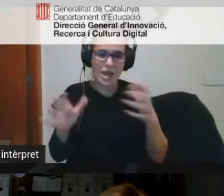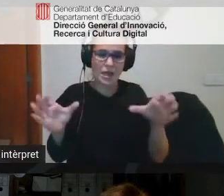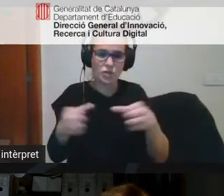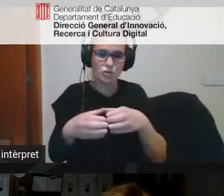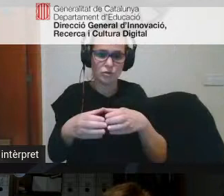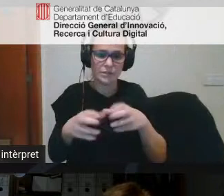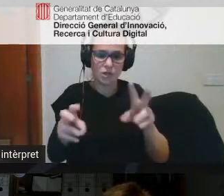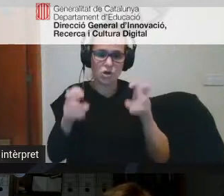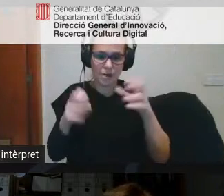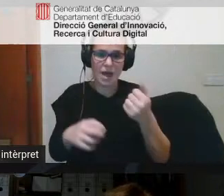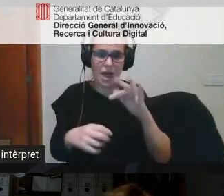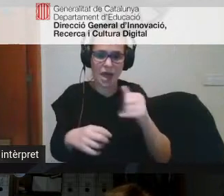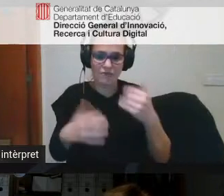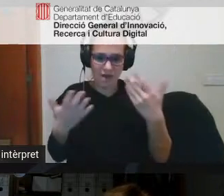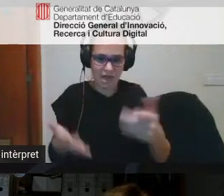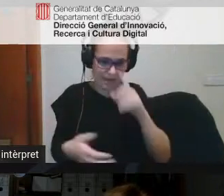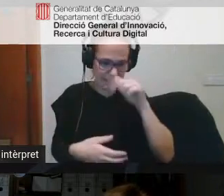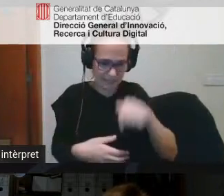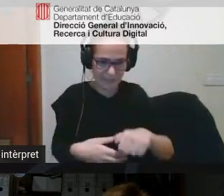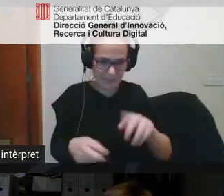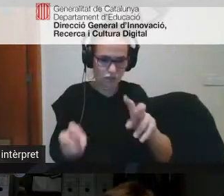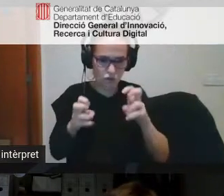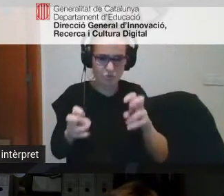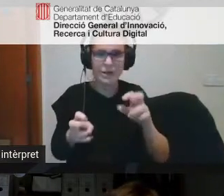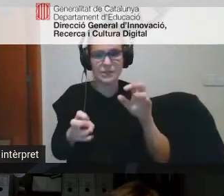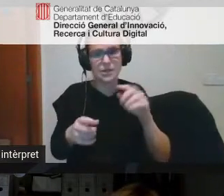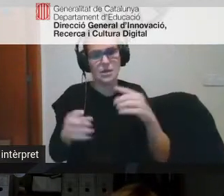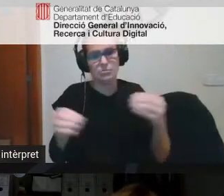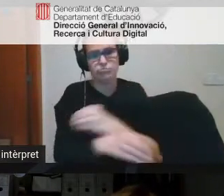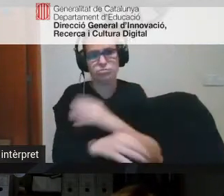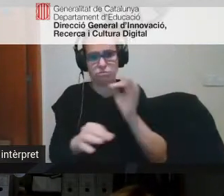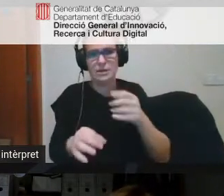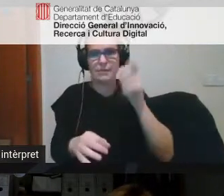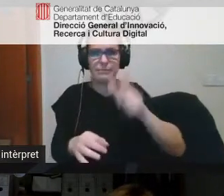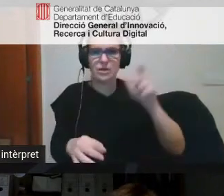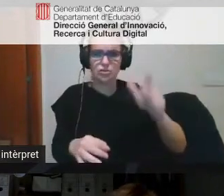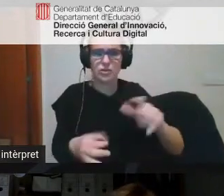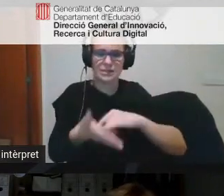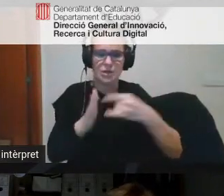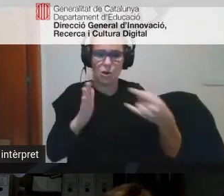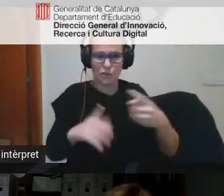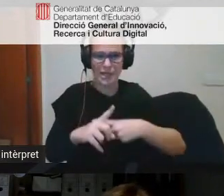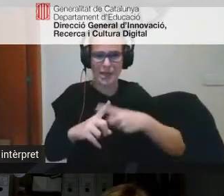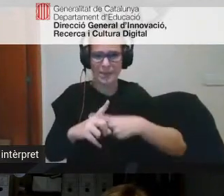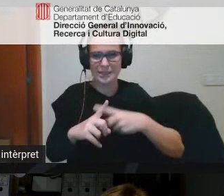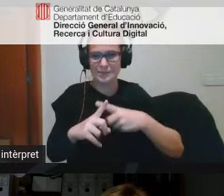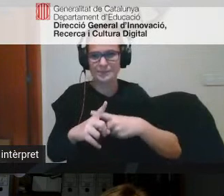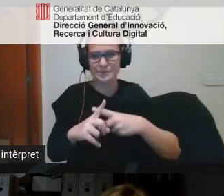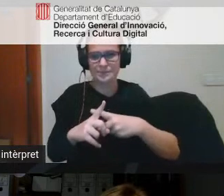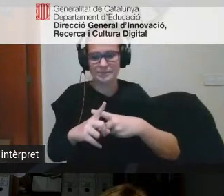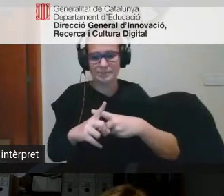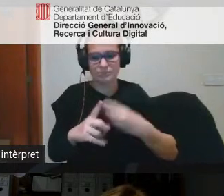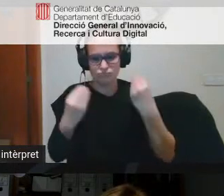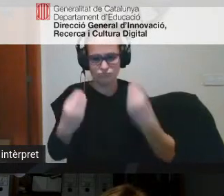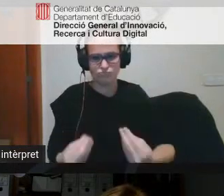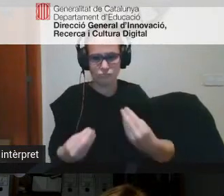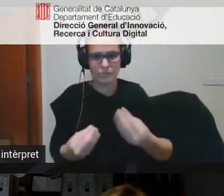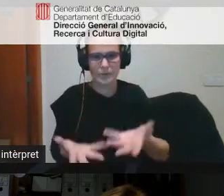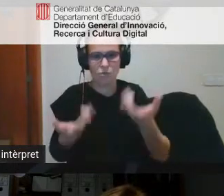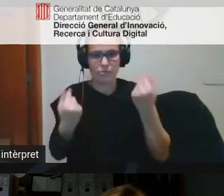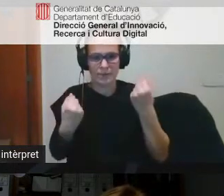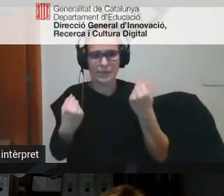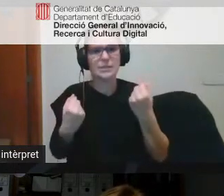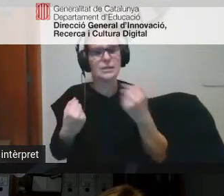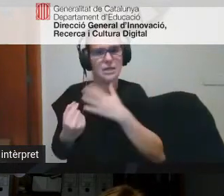d'AFA que tenim des d'aquest curs amb el que realment també hi ha gent que tecnològicament és competent i evidentment